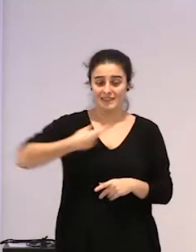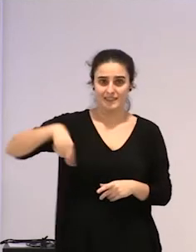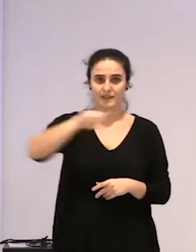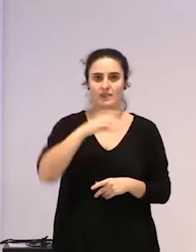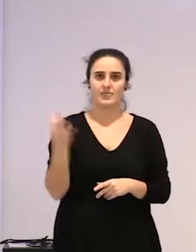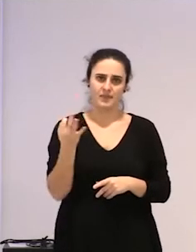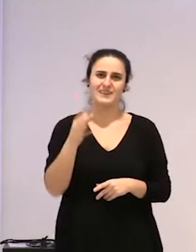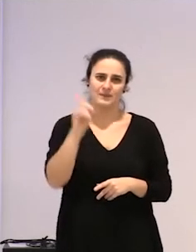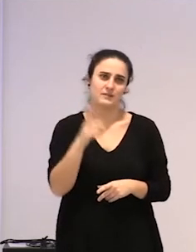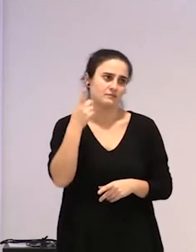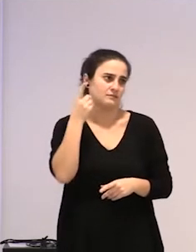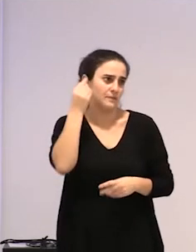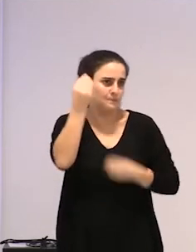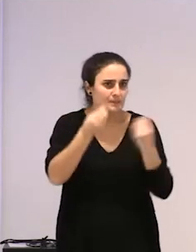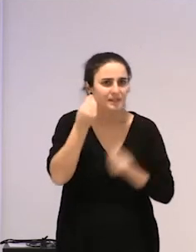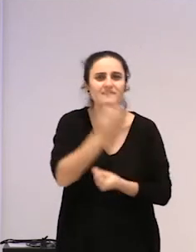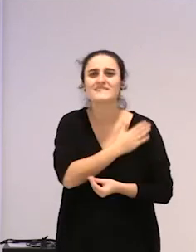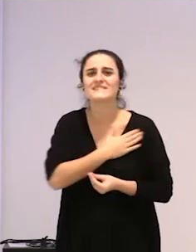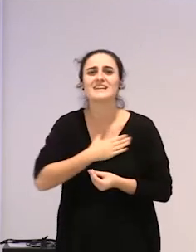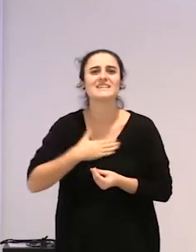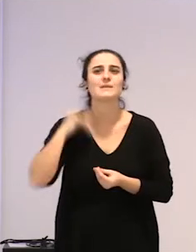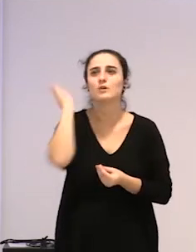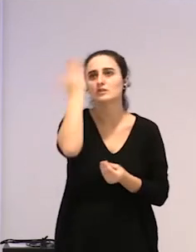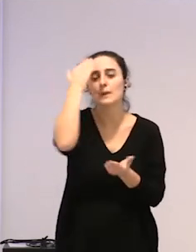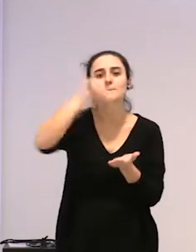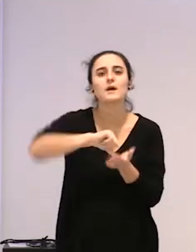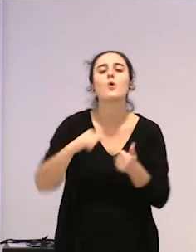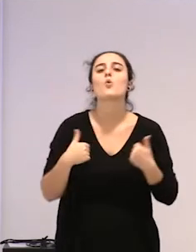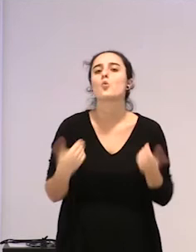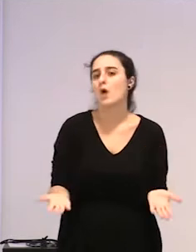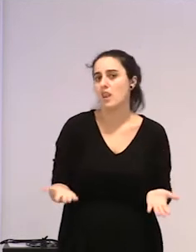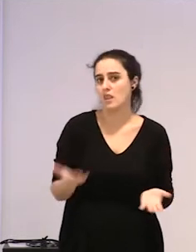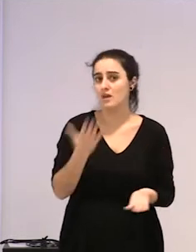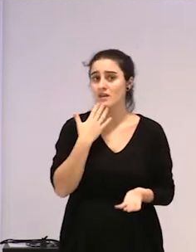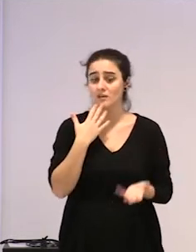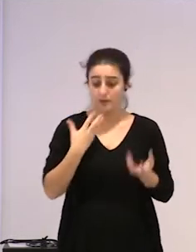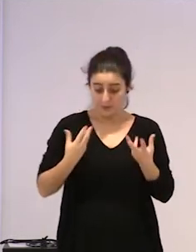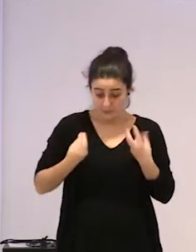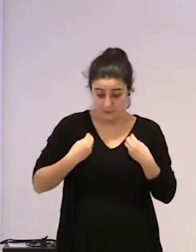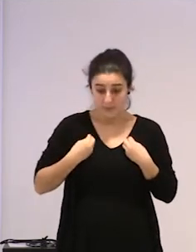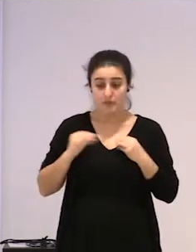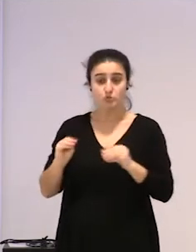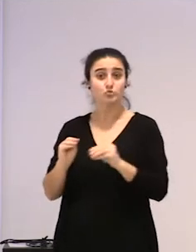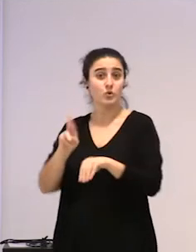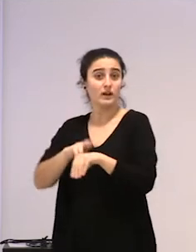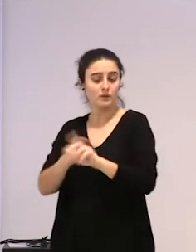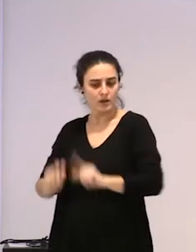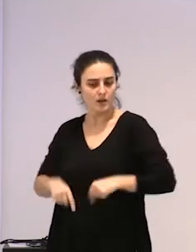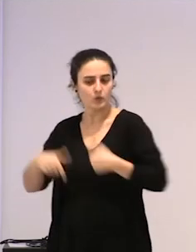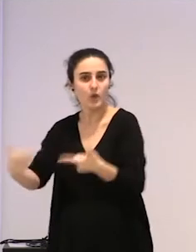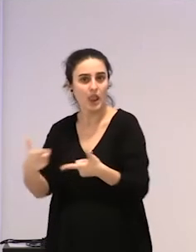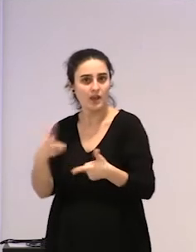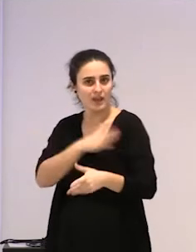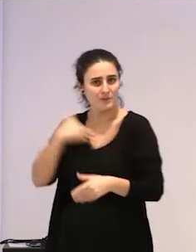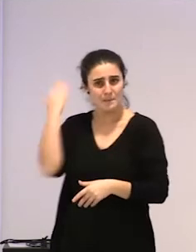ba erabaki beharko genuke benetan zer nahi dugun jarri erdigunean, ez, bizitza eta onen inguruan dauden erritmoak, edo jarraitzen